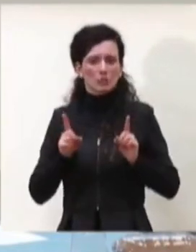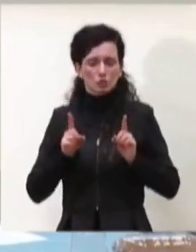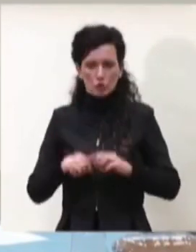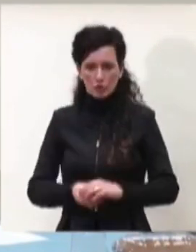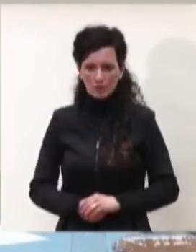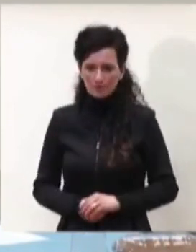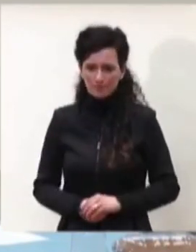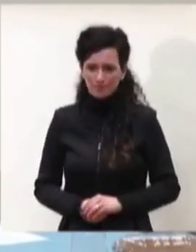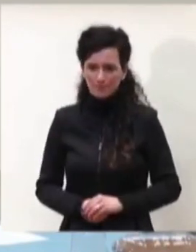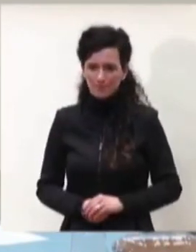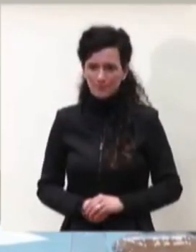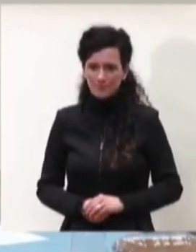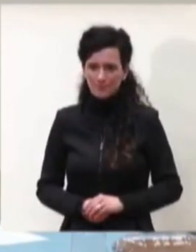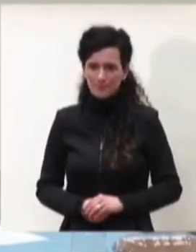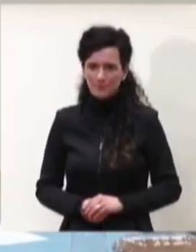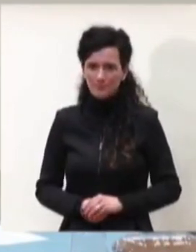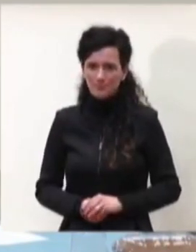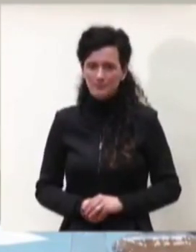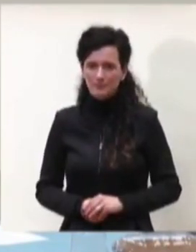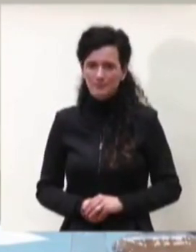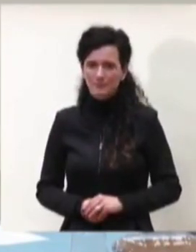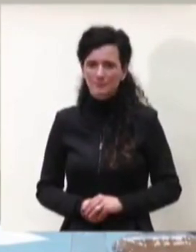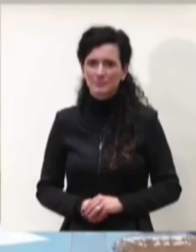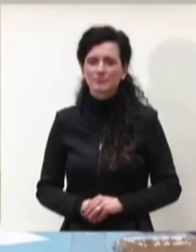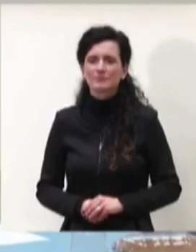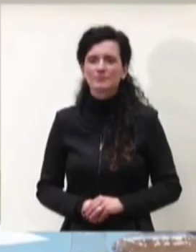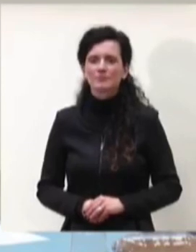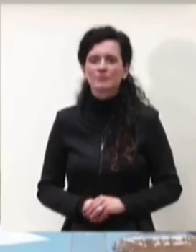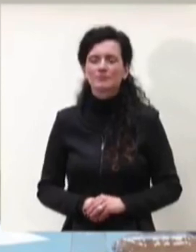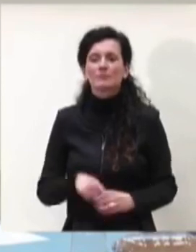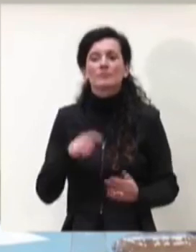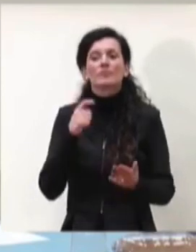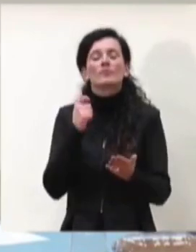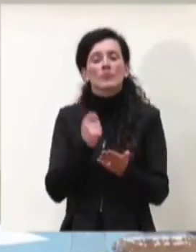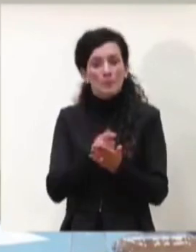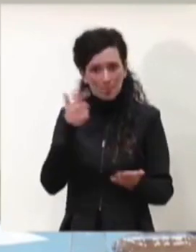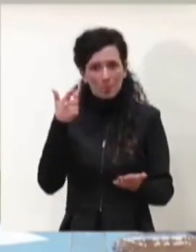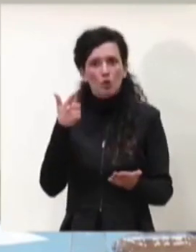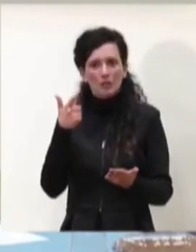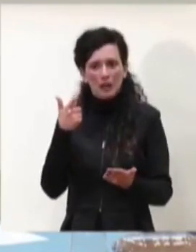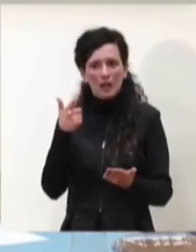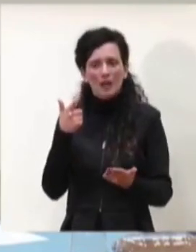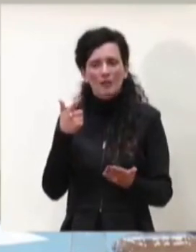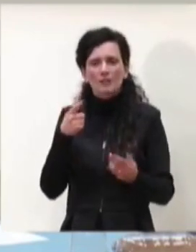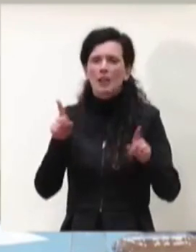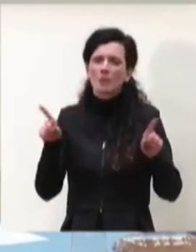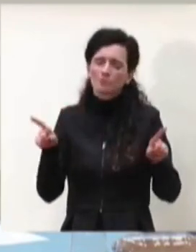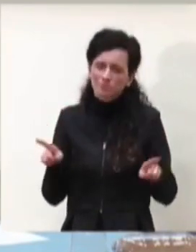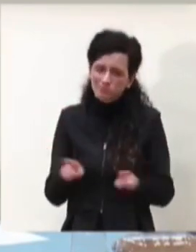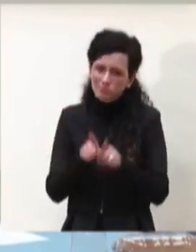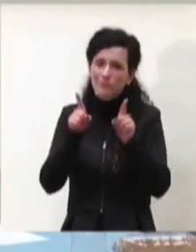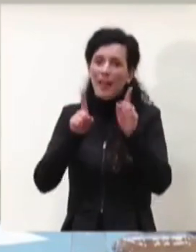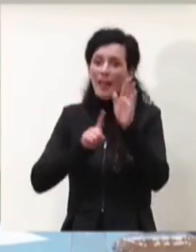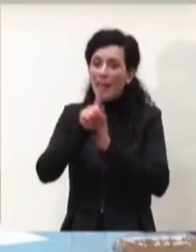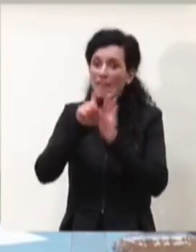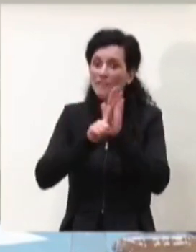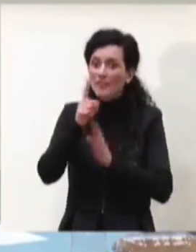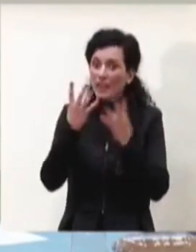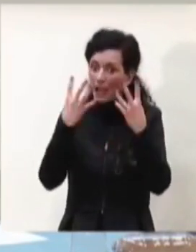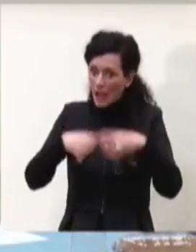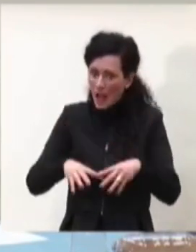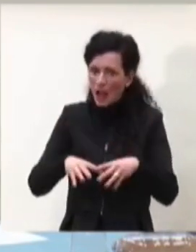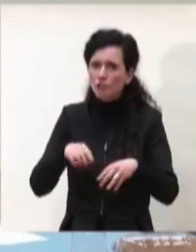è anche importante sottolineare per esempio sempre parlando di efficacia che i dati del